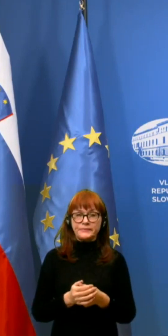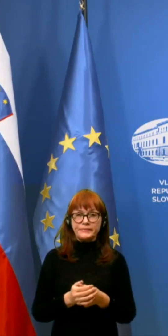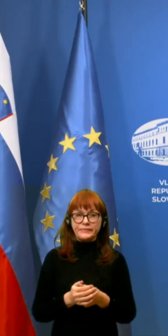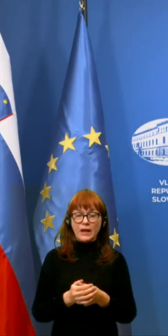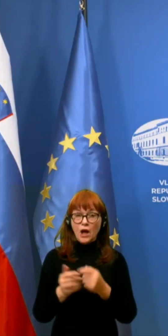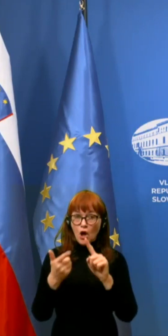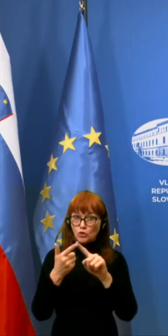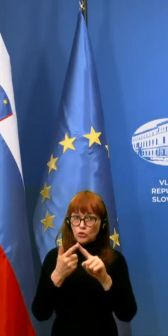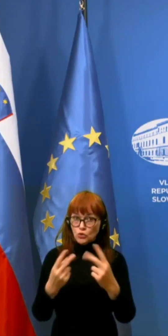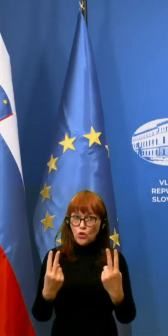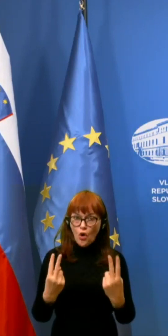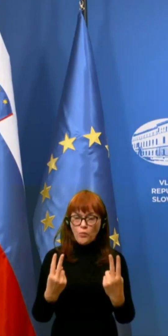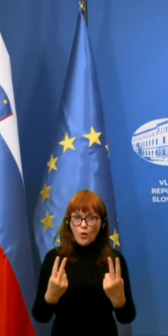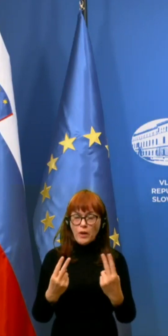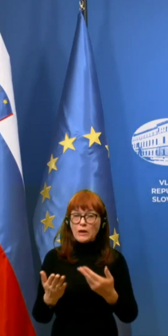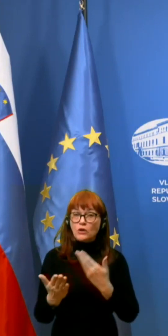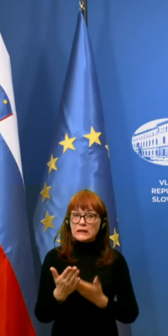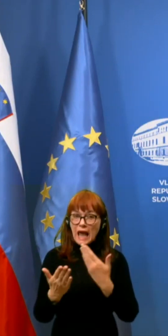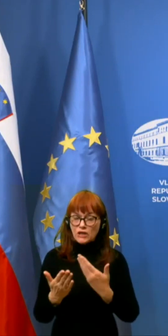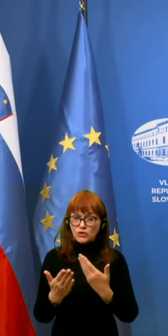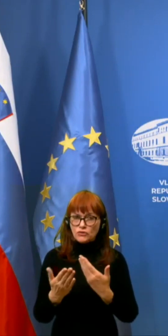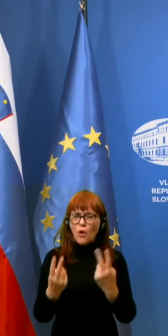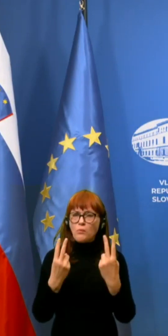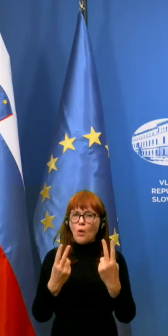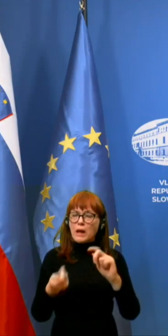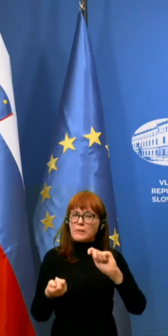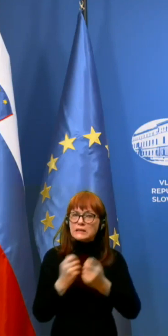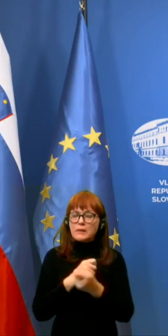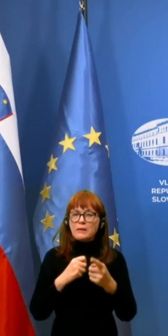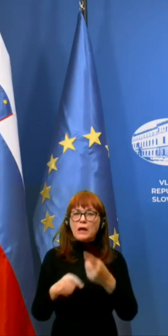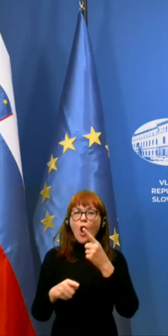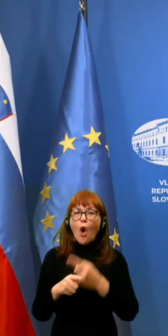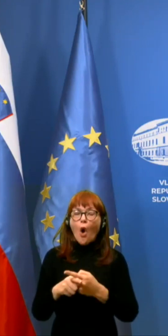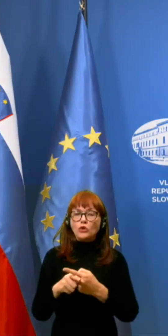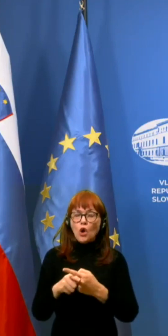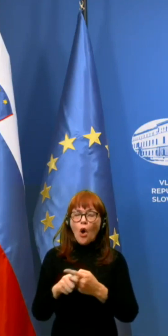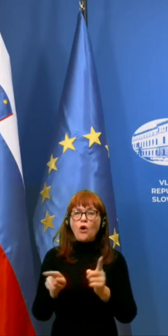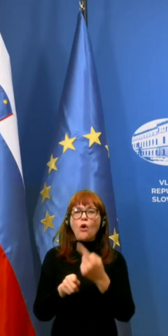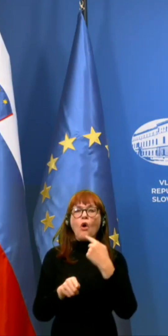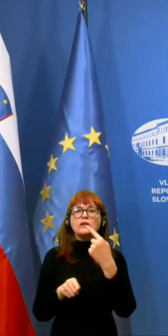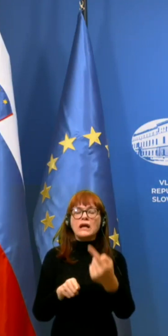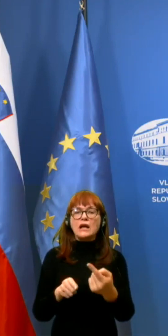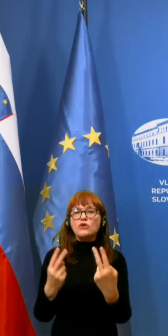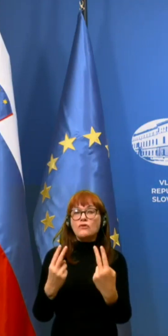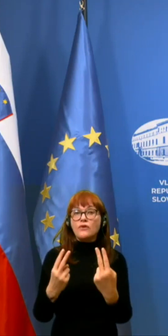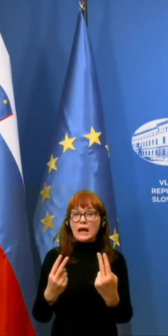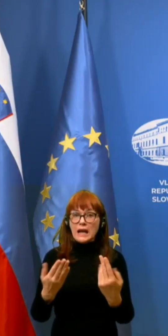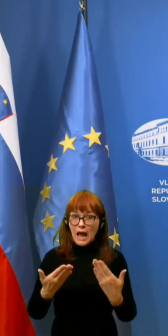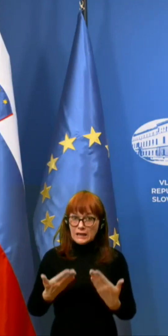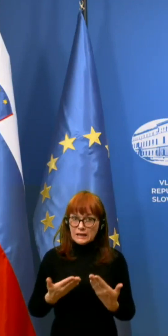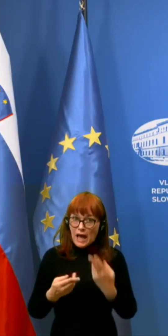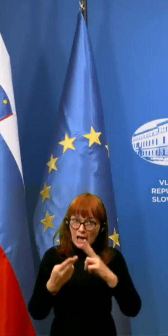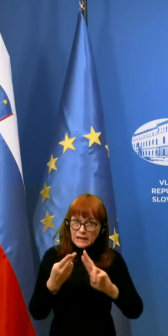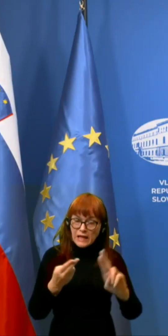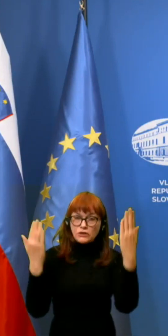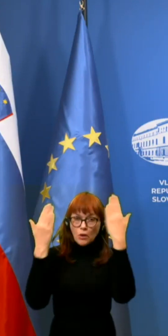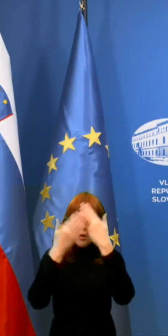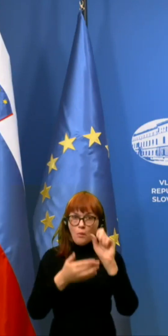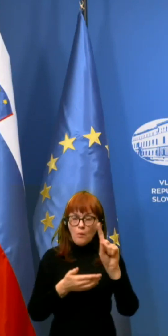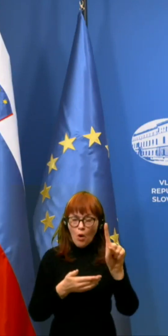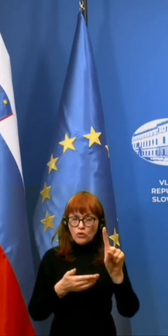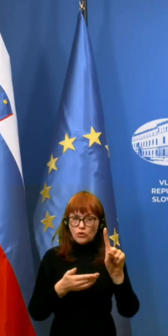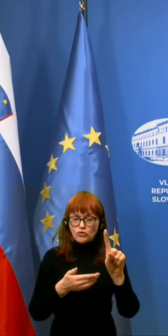Drugo pomembno dejstvo ali pa pomembna sprememba tega odloka, kot rečeno, ki velja od danes od polnoči, je